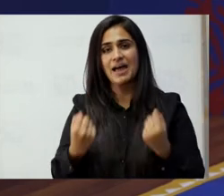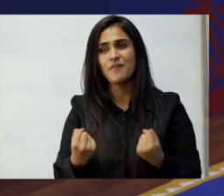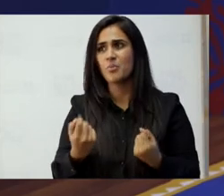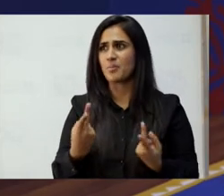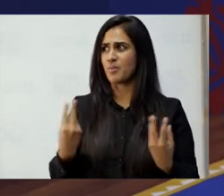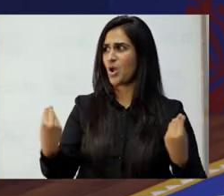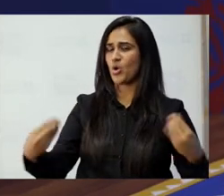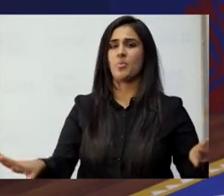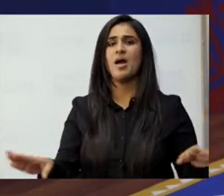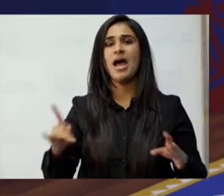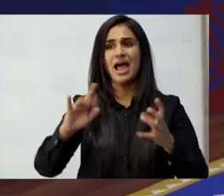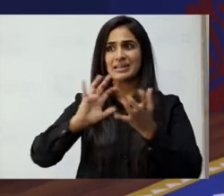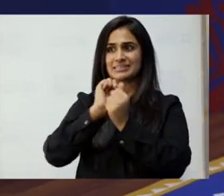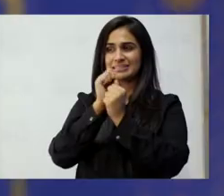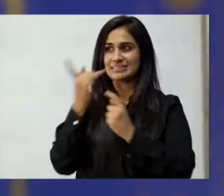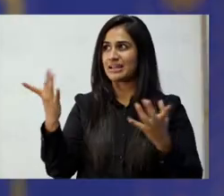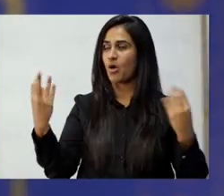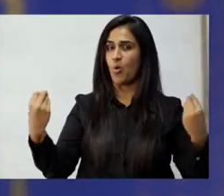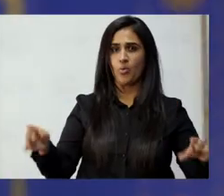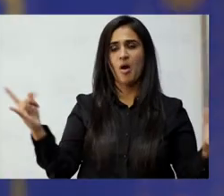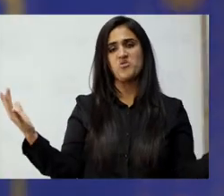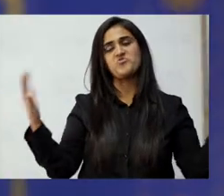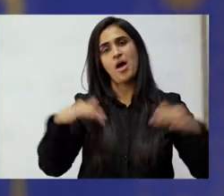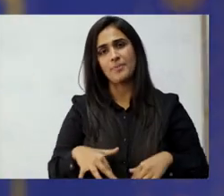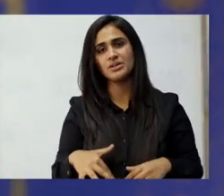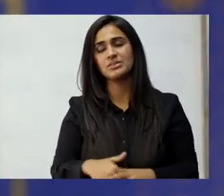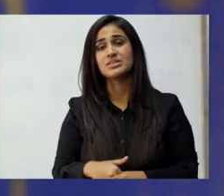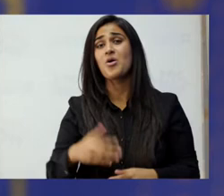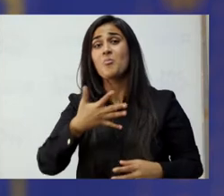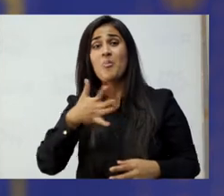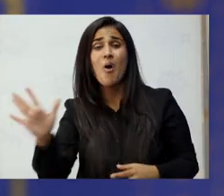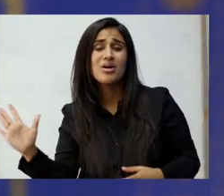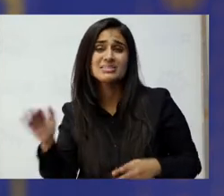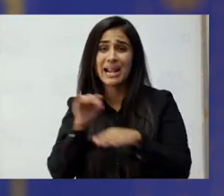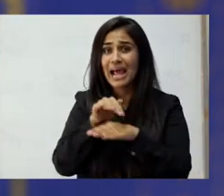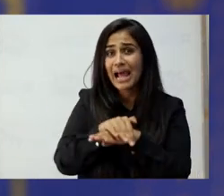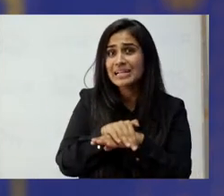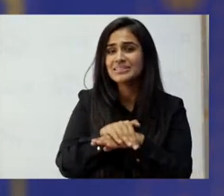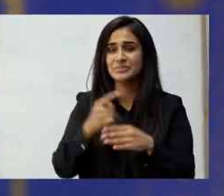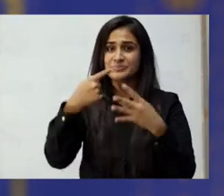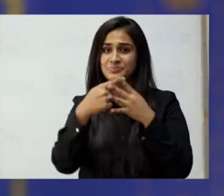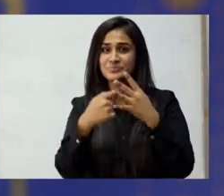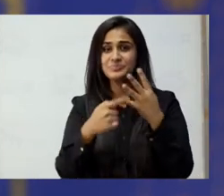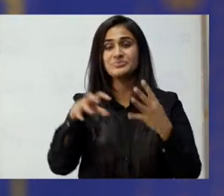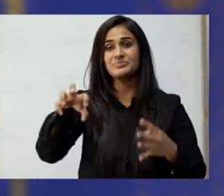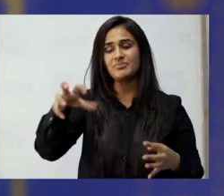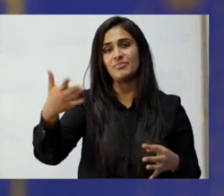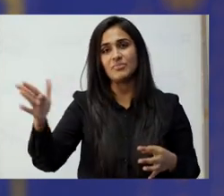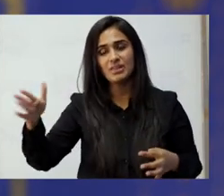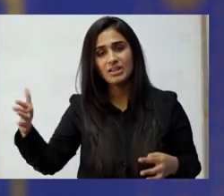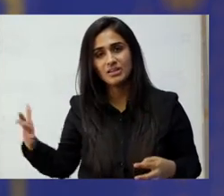ایک اظہار کا طریقہ تھا جو کہیں کھونے لگا تھا پینڈیمک اسے کھینچ کے واپس لے آیا ہے شاید بہت سارے خط